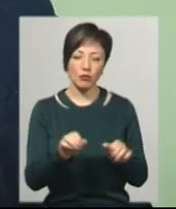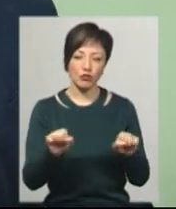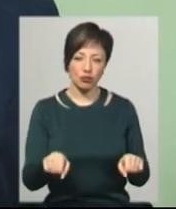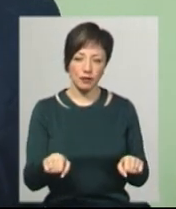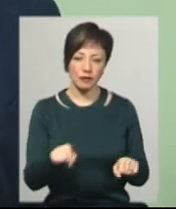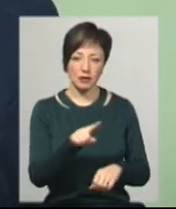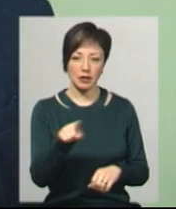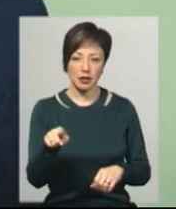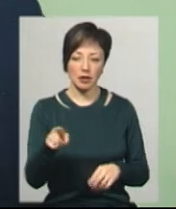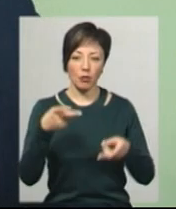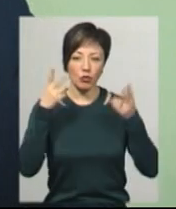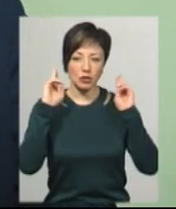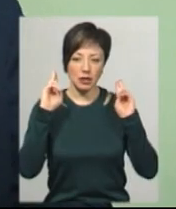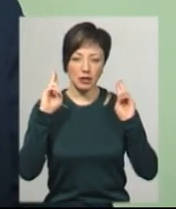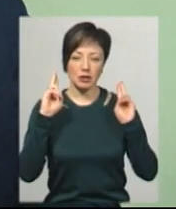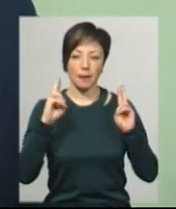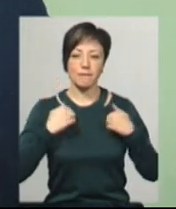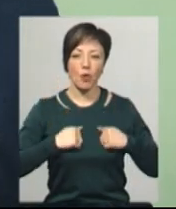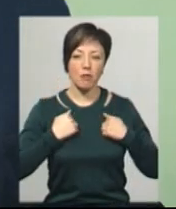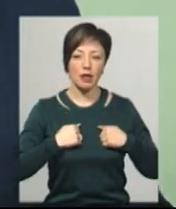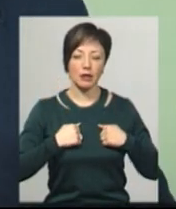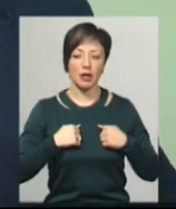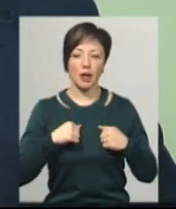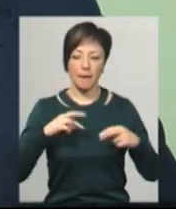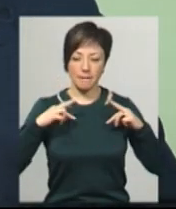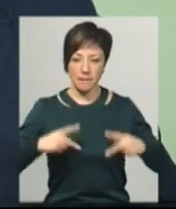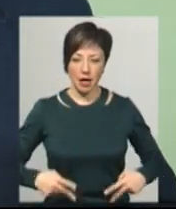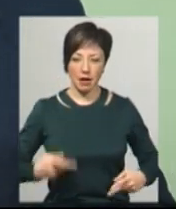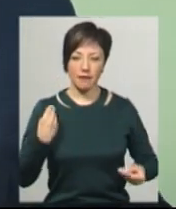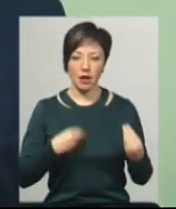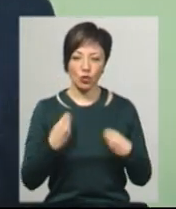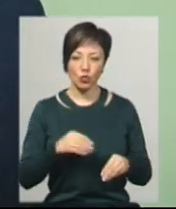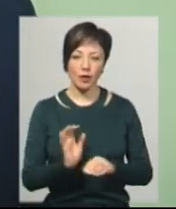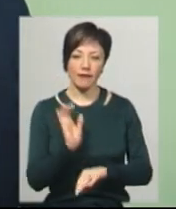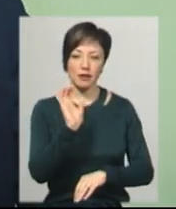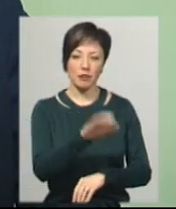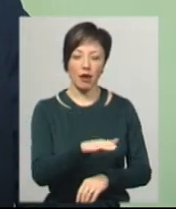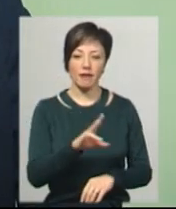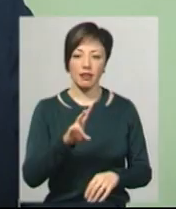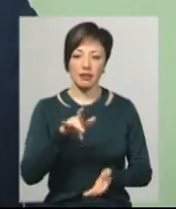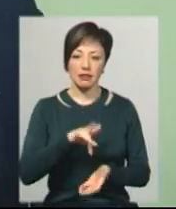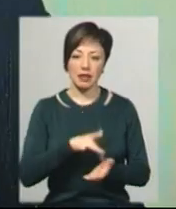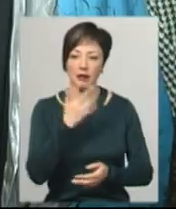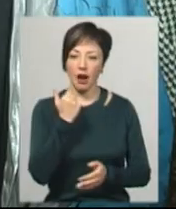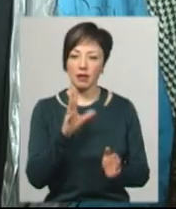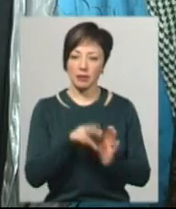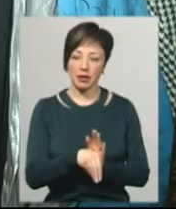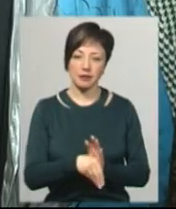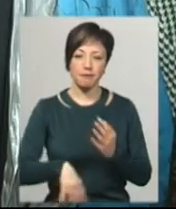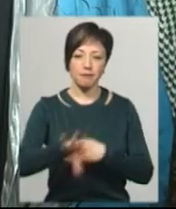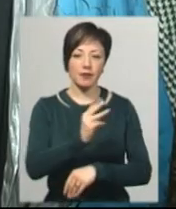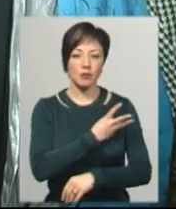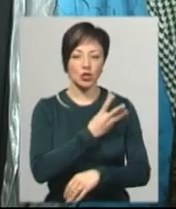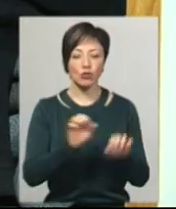постригти, помити, перевдягнути і відправити на центр адаптації. Усі